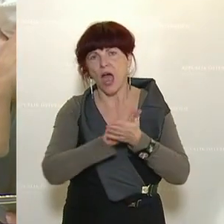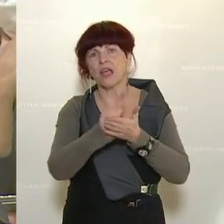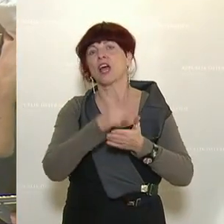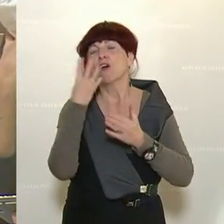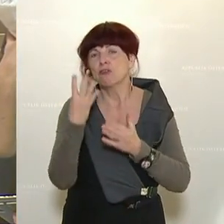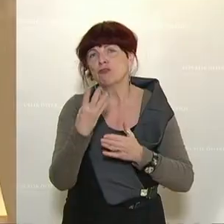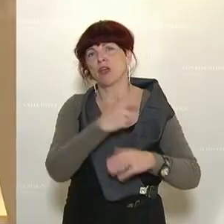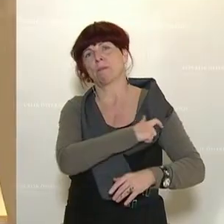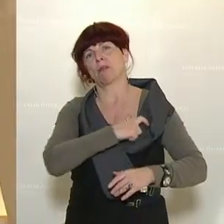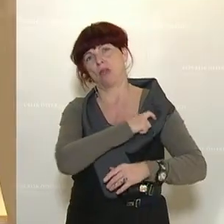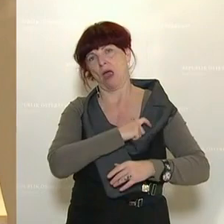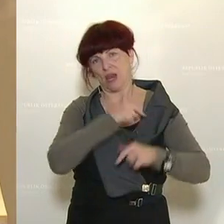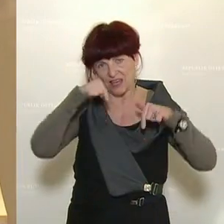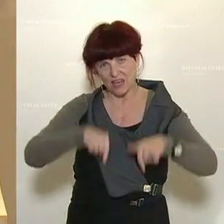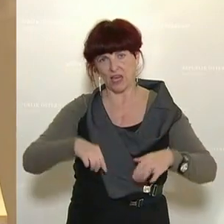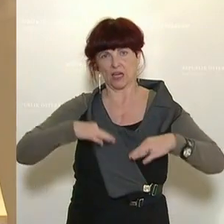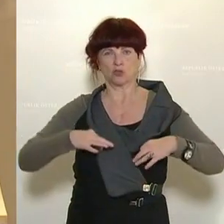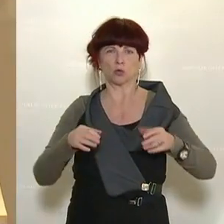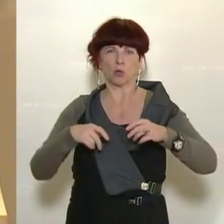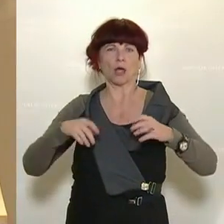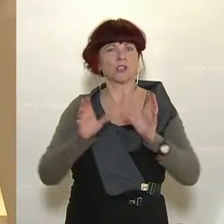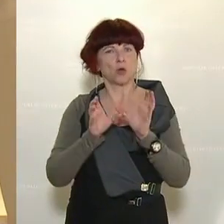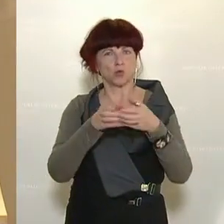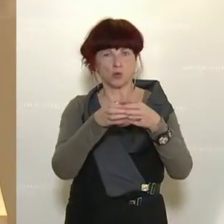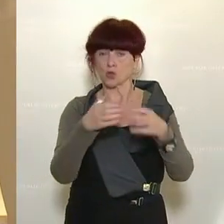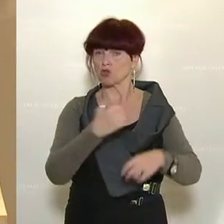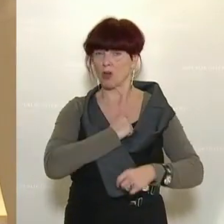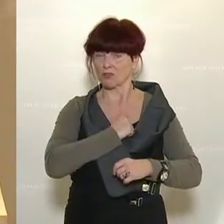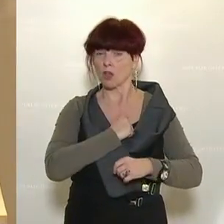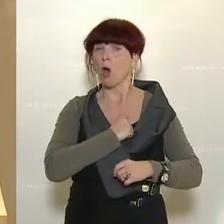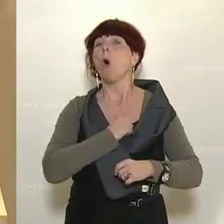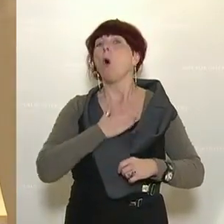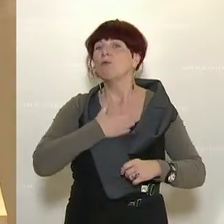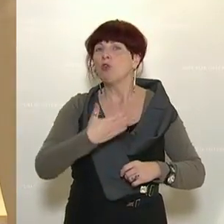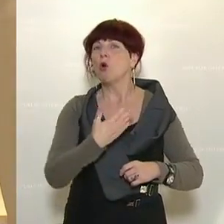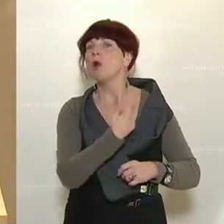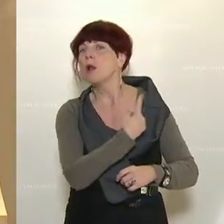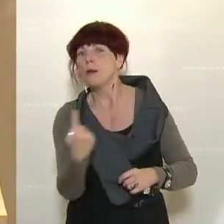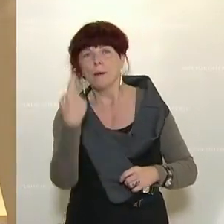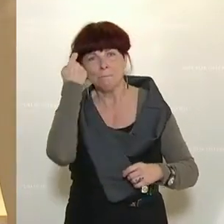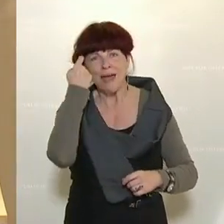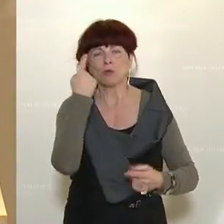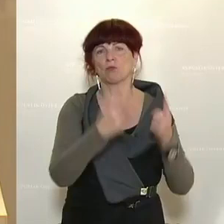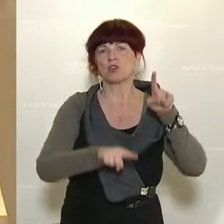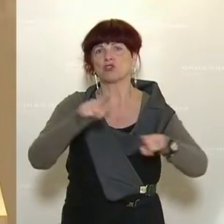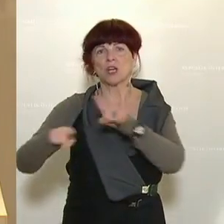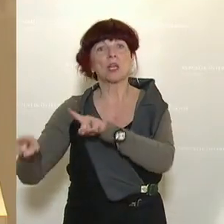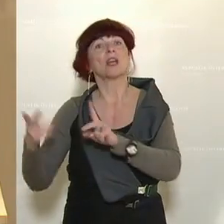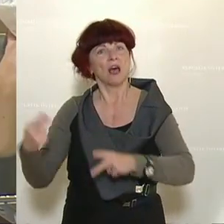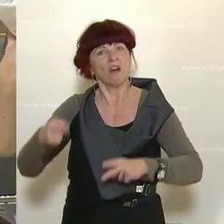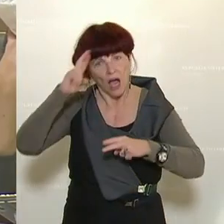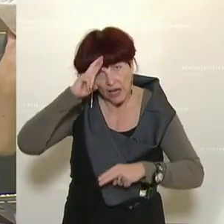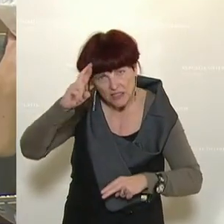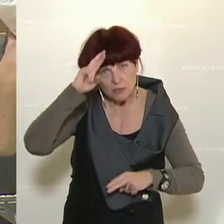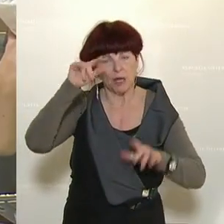Gesundheitsausschuss gelungen ist, trotz unterschiedlicher Dinge, trotz unterschiedlicher Ansichten, gelungen ist, mit Respekt und Anstand